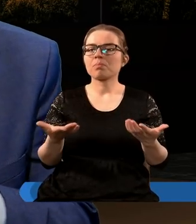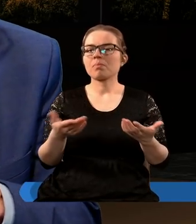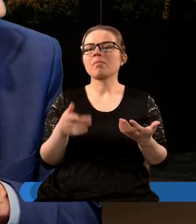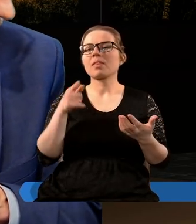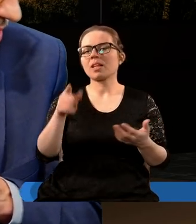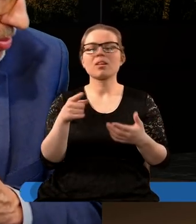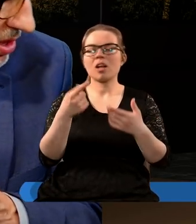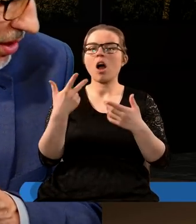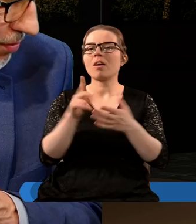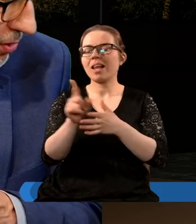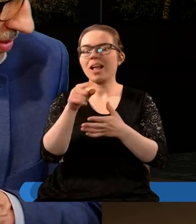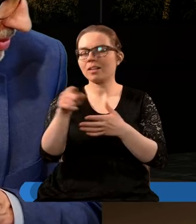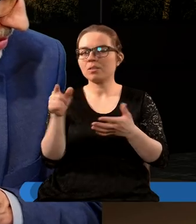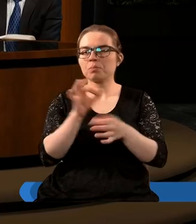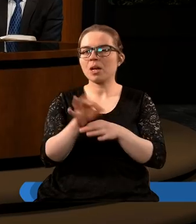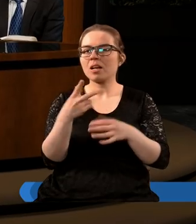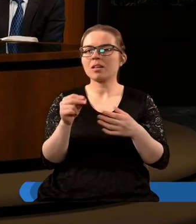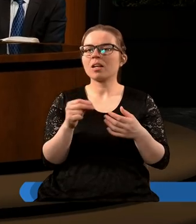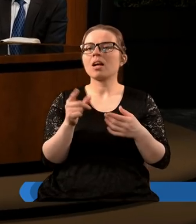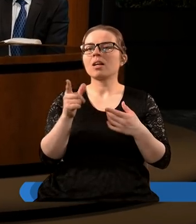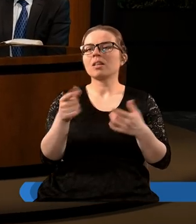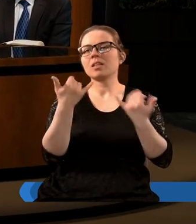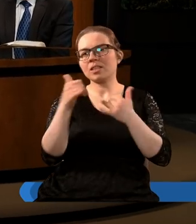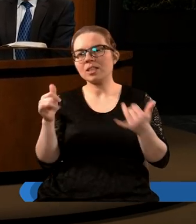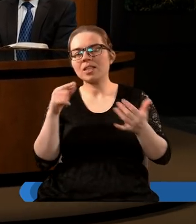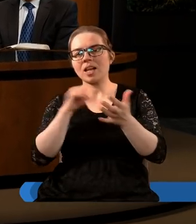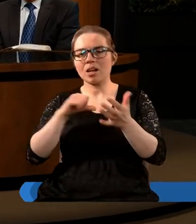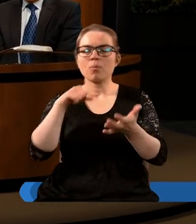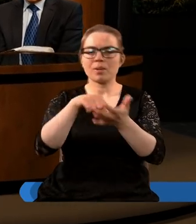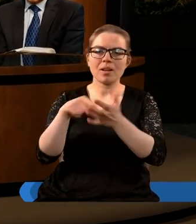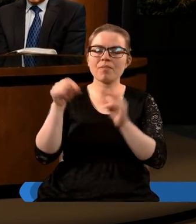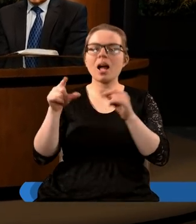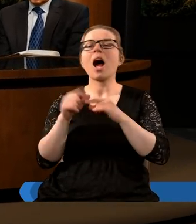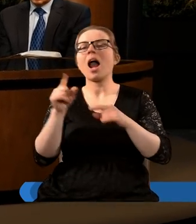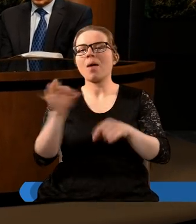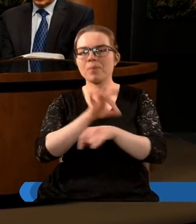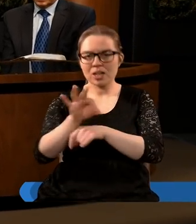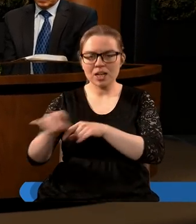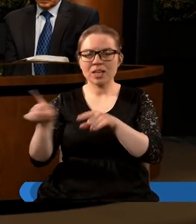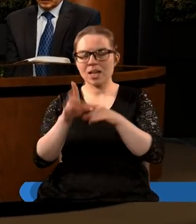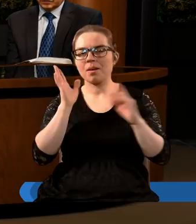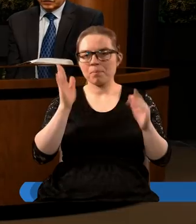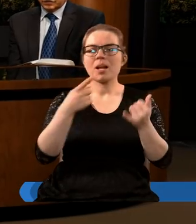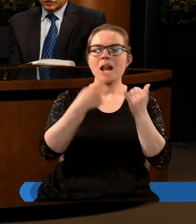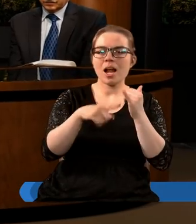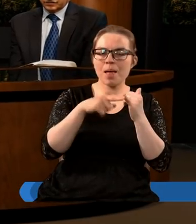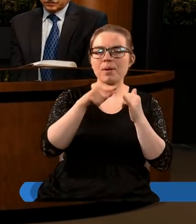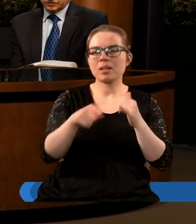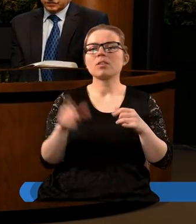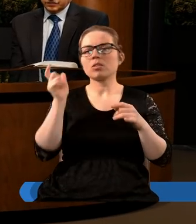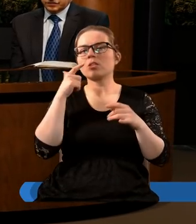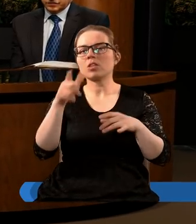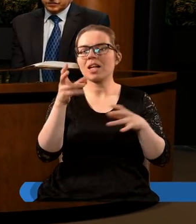dla nich pewnie nie prześladowczym pewnie inne sobie cele wystawią ale prześladowanie będzie jednym z elementów